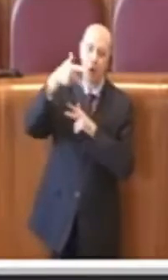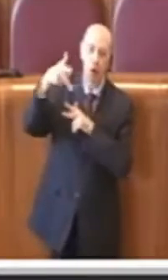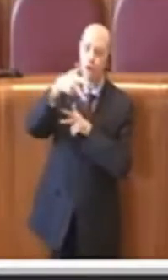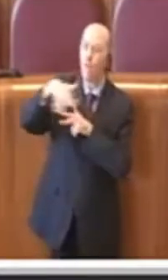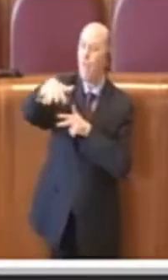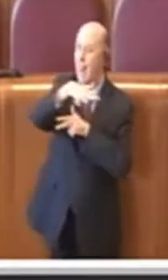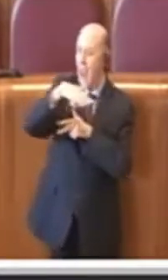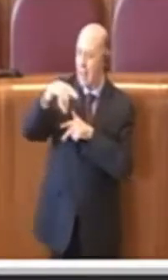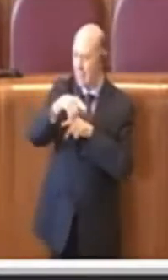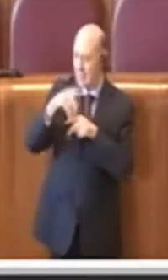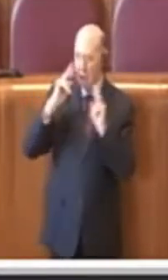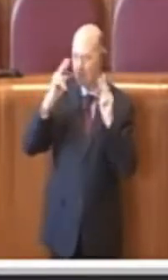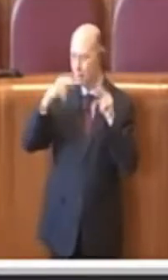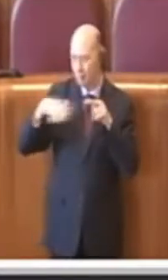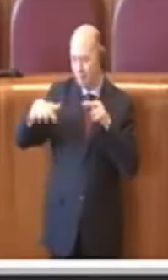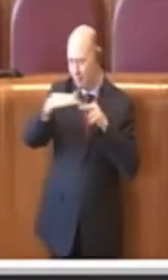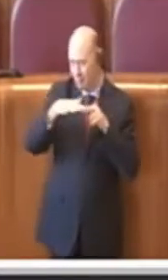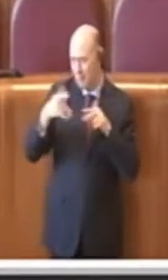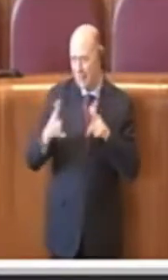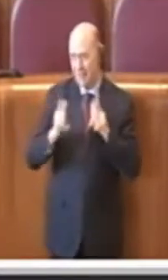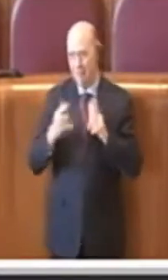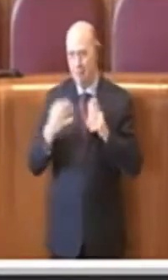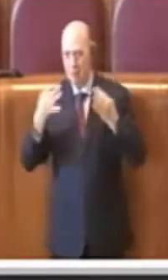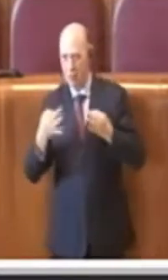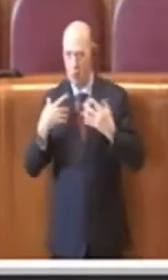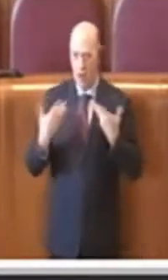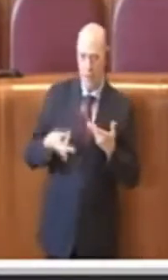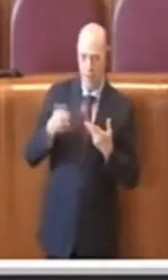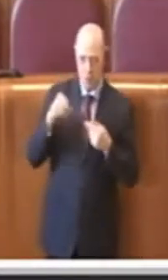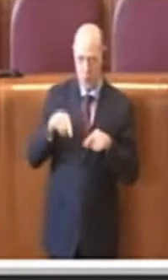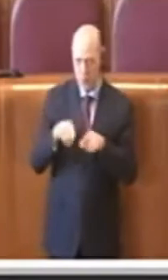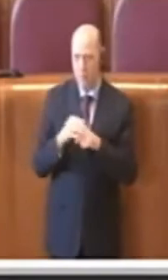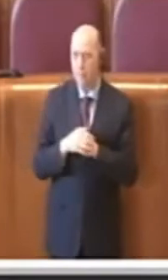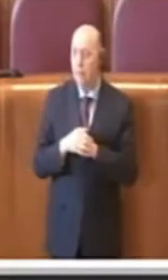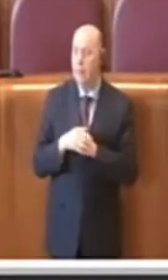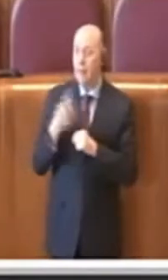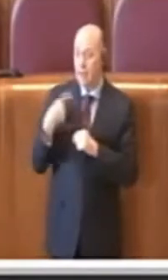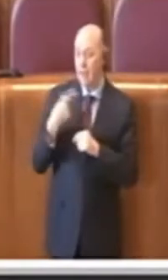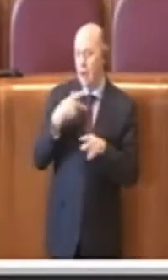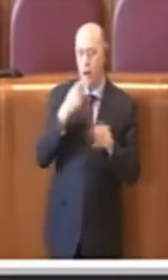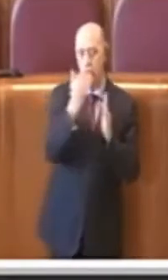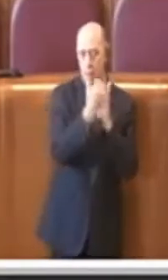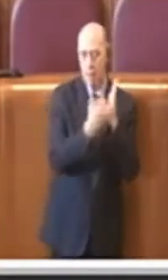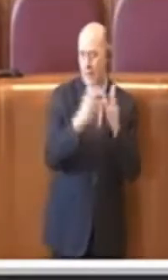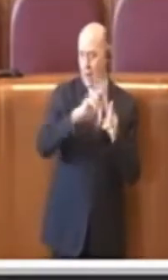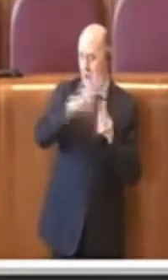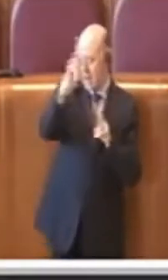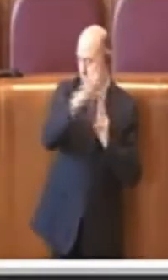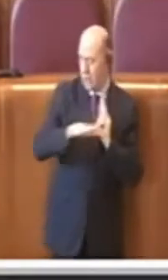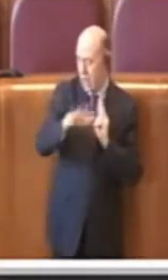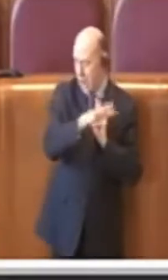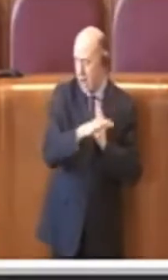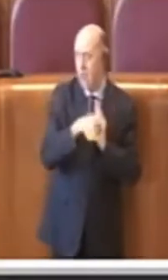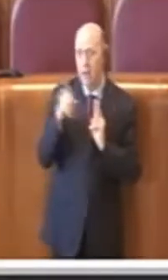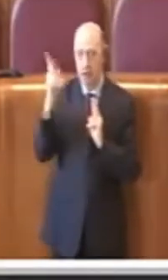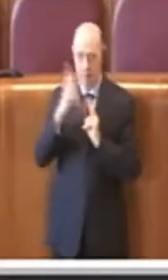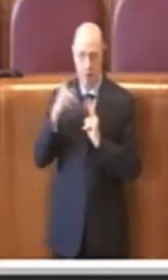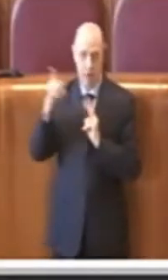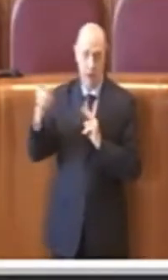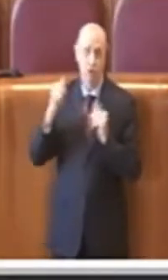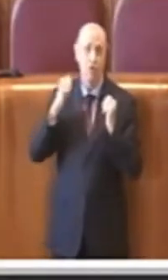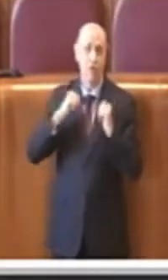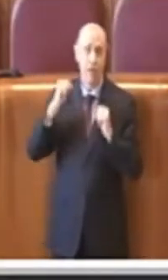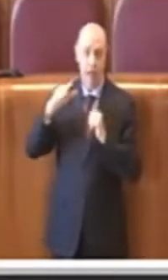proprie zone per aumentare la sicurezza, come dice la normativa nazionale, ovviamente loro non possono